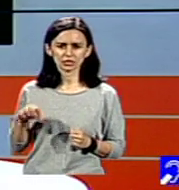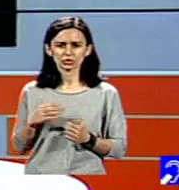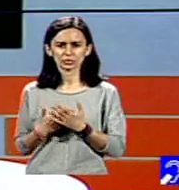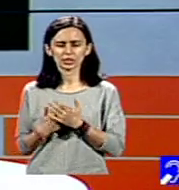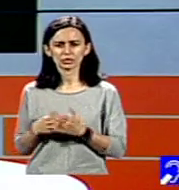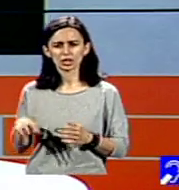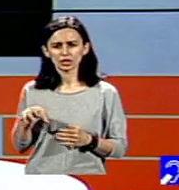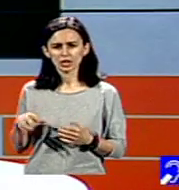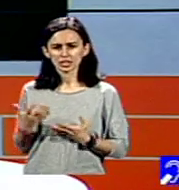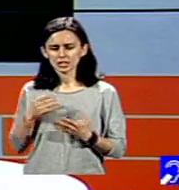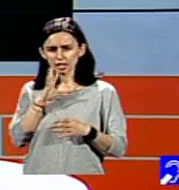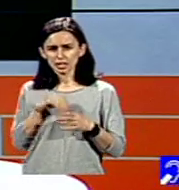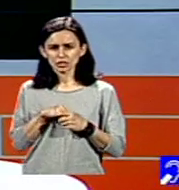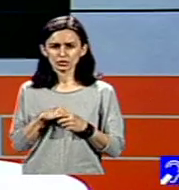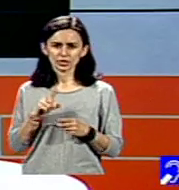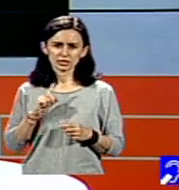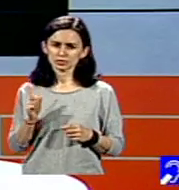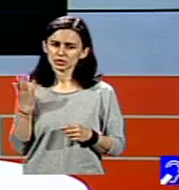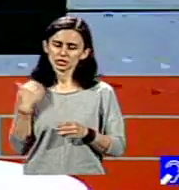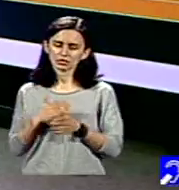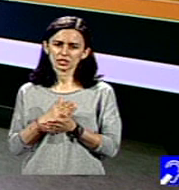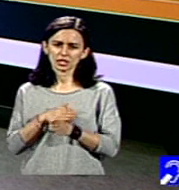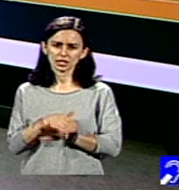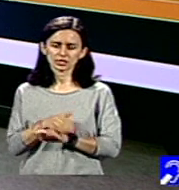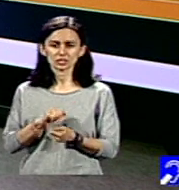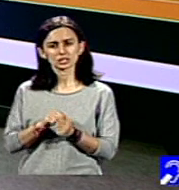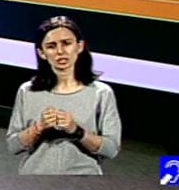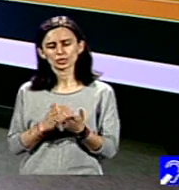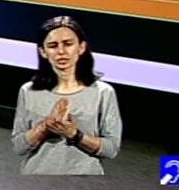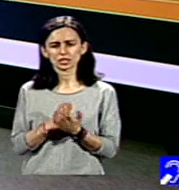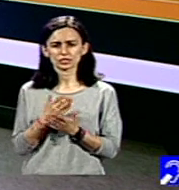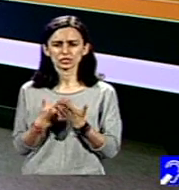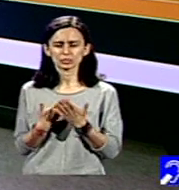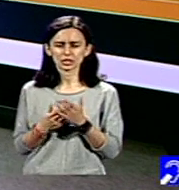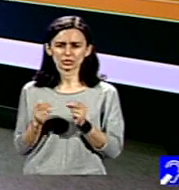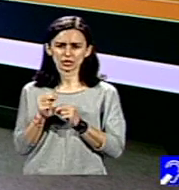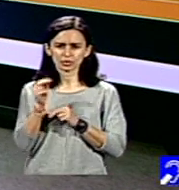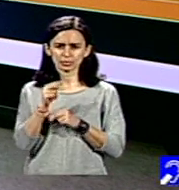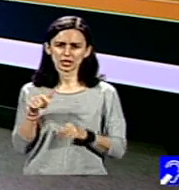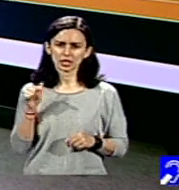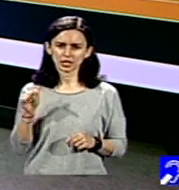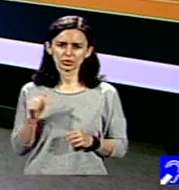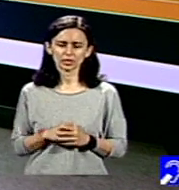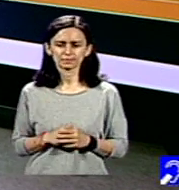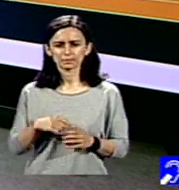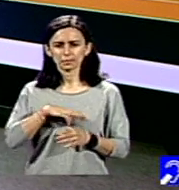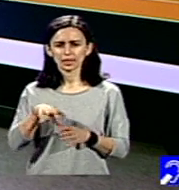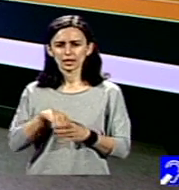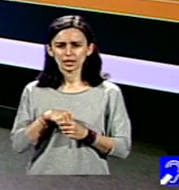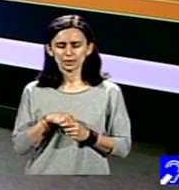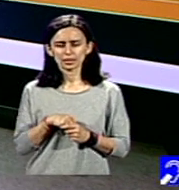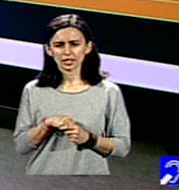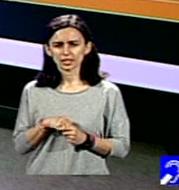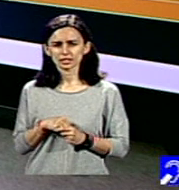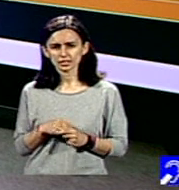situații în care voi nu ați avut acces sau nu au fost servicii necesare recuperării lui. Ori părinții ajung să